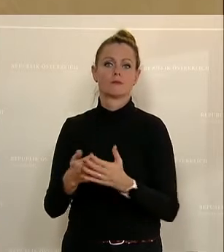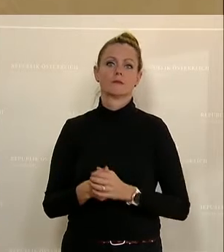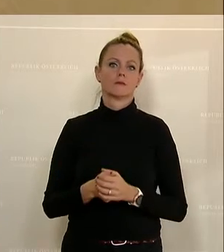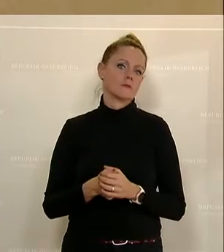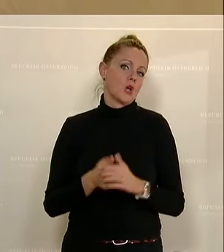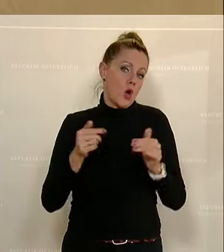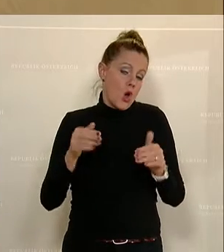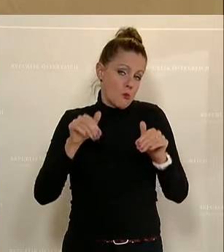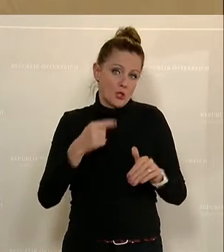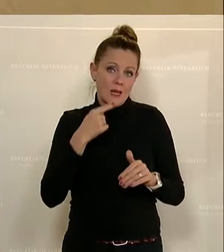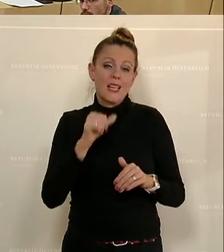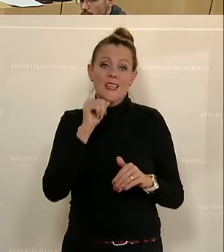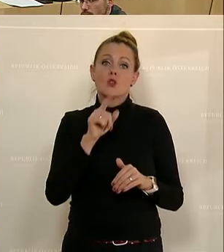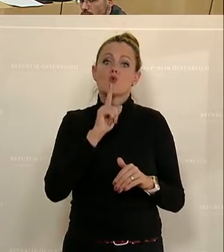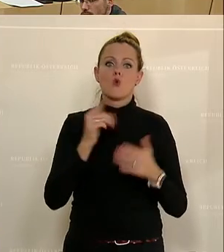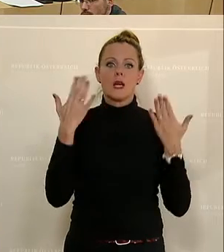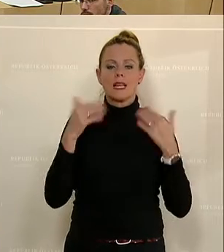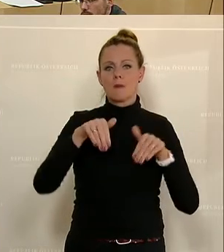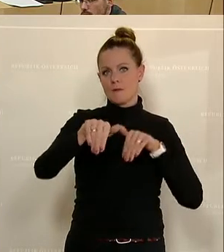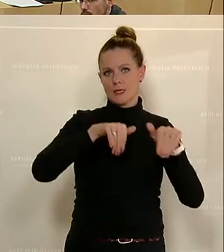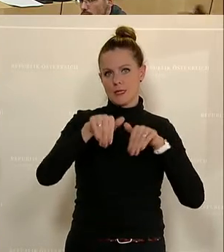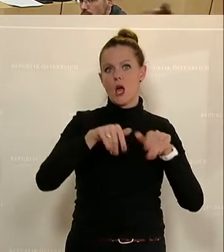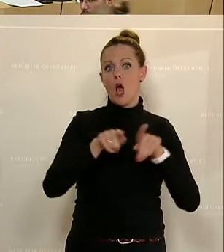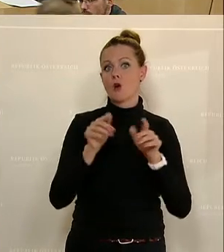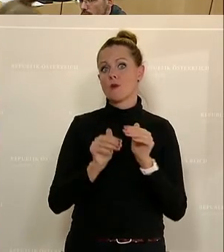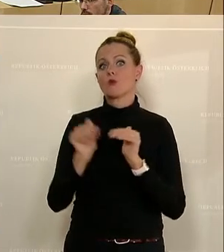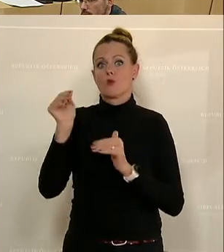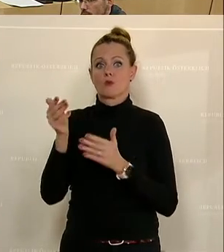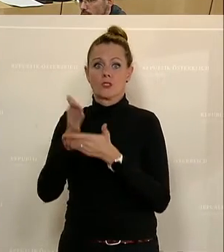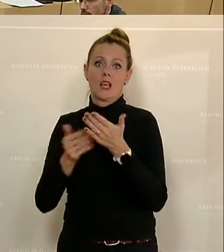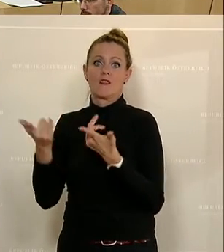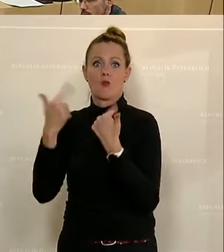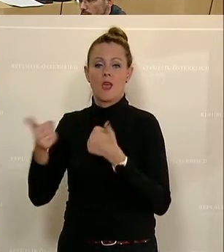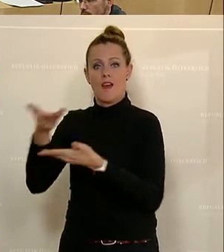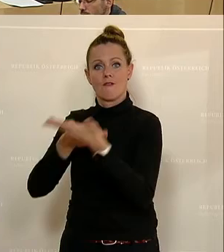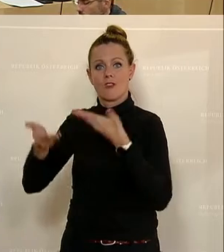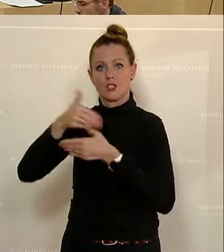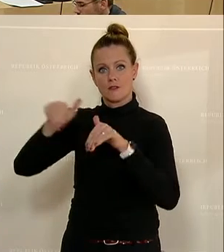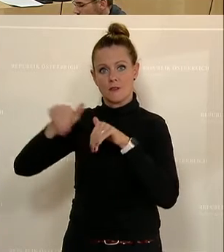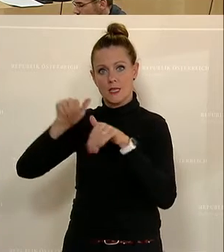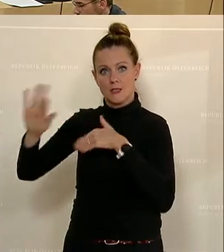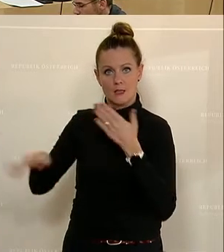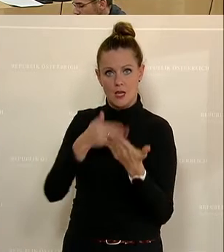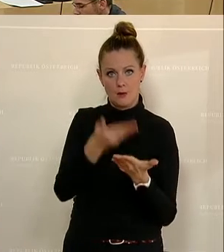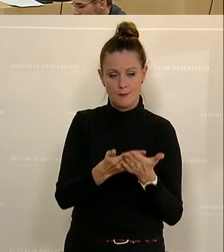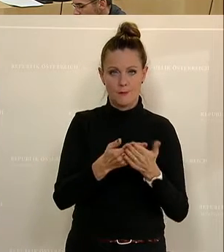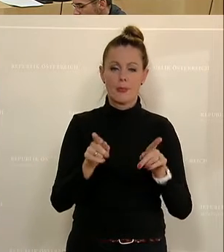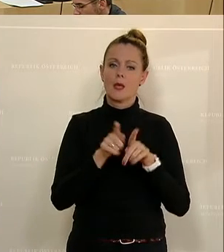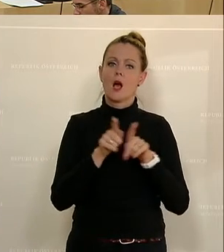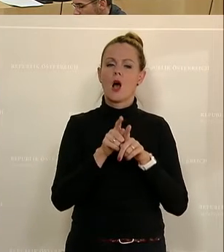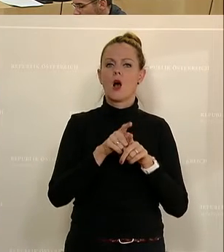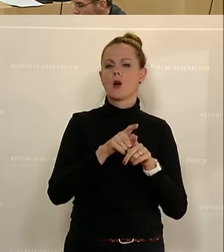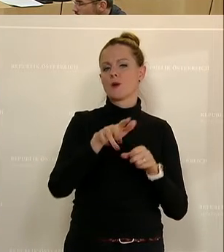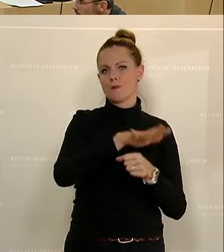sagen, kommt nicht nur aus dem Klimaministerium, kommt auch zu einem Großteil aus dem Wirtschaftsministerium. Andererseits gibt es Steigerungen im